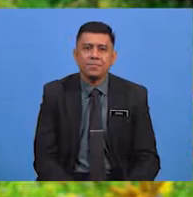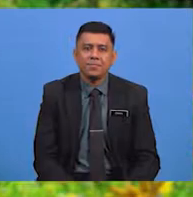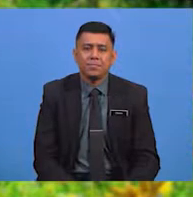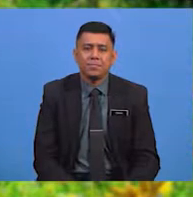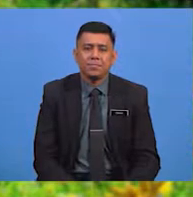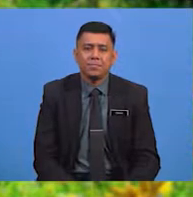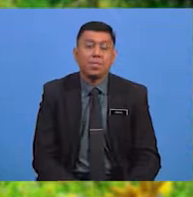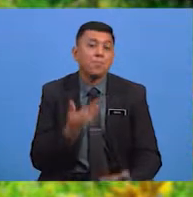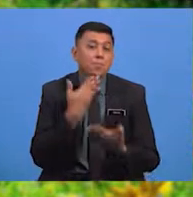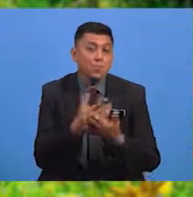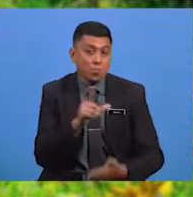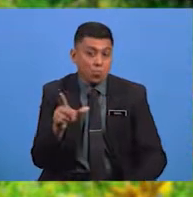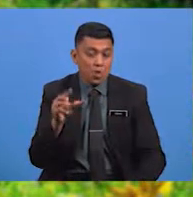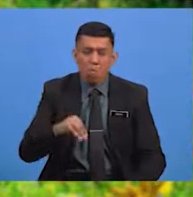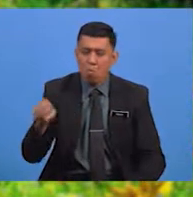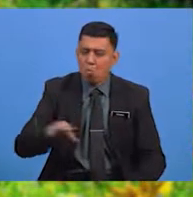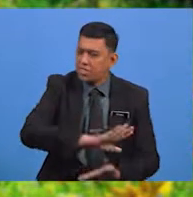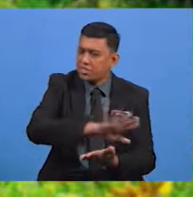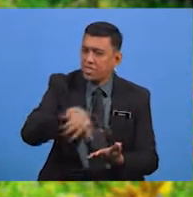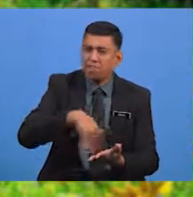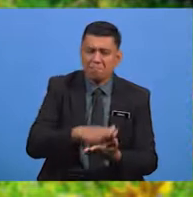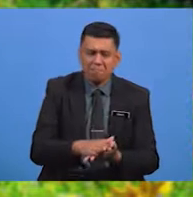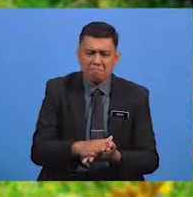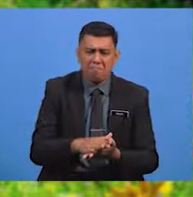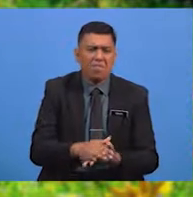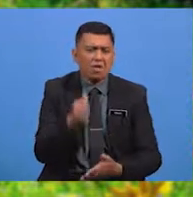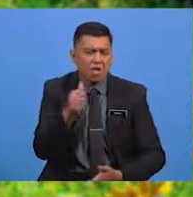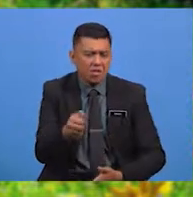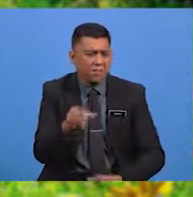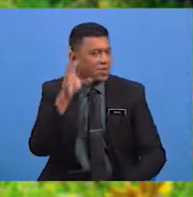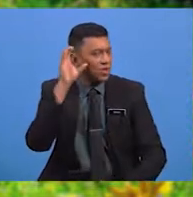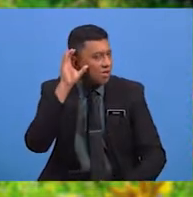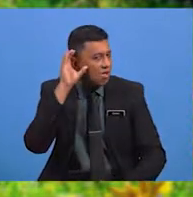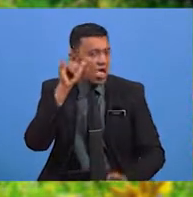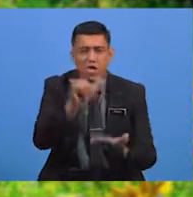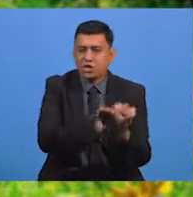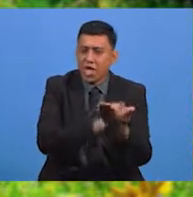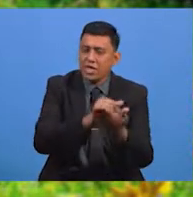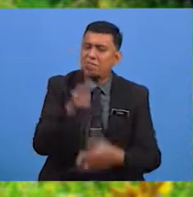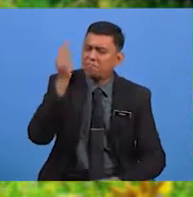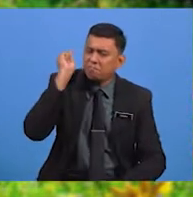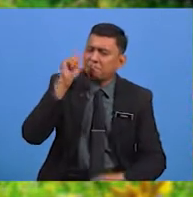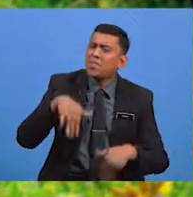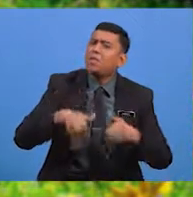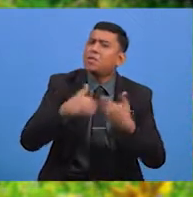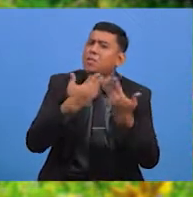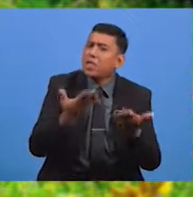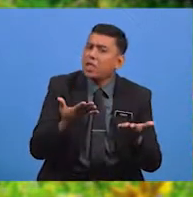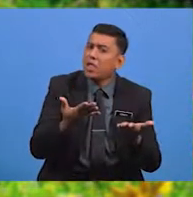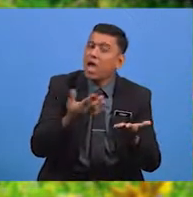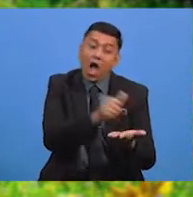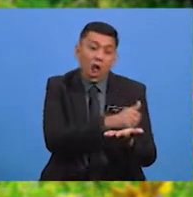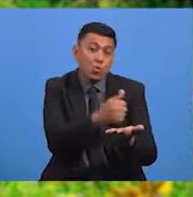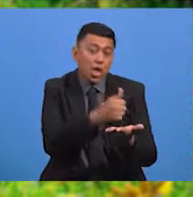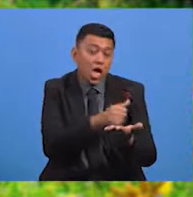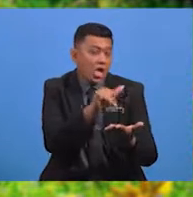Baiklah murid sekalian Anda telah mendengar syair tadi Bagaimana alunan syair ini